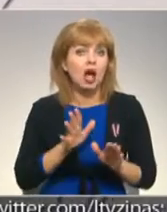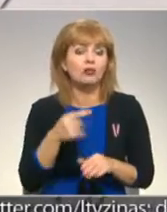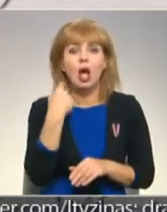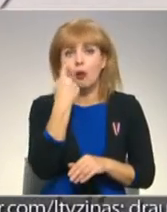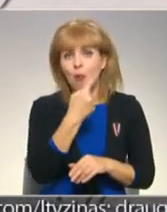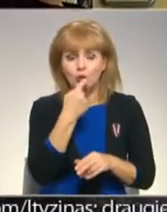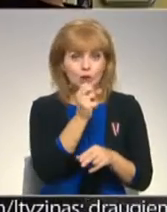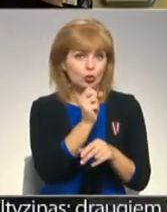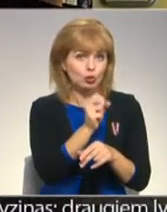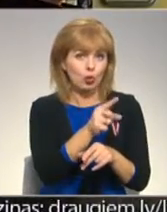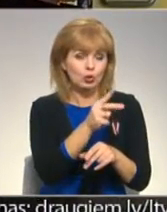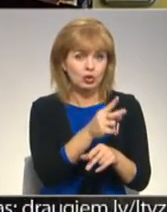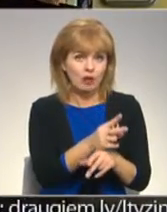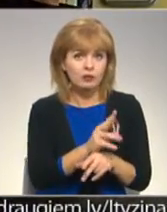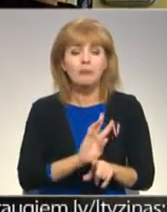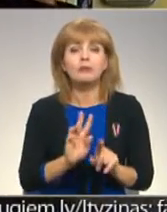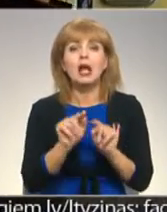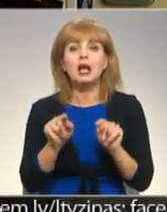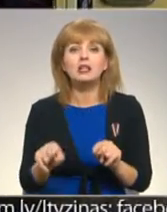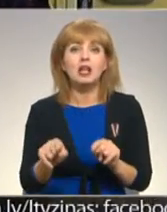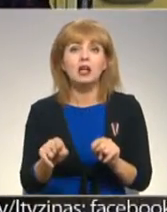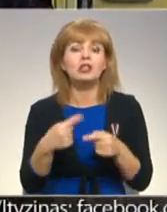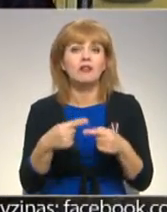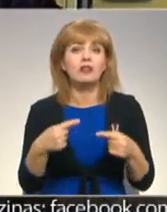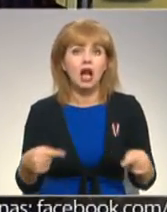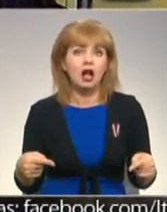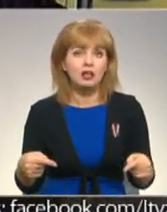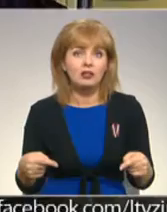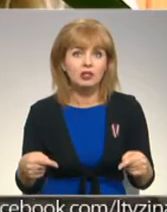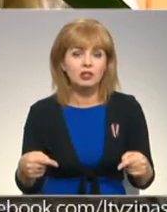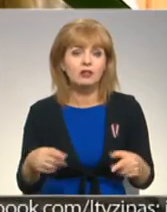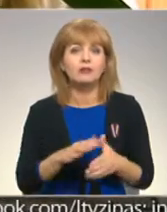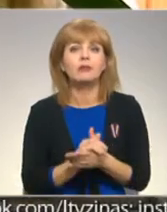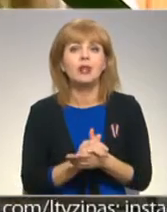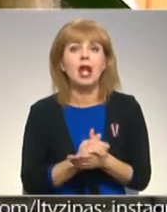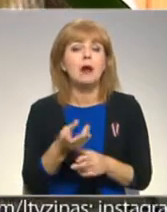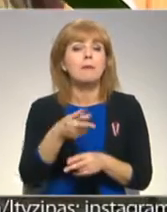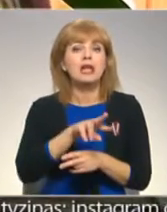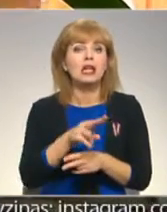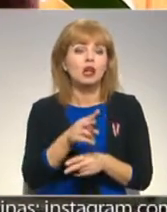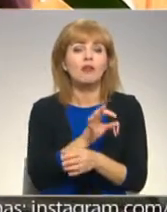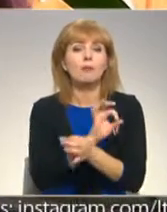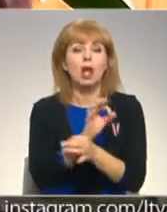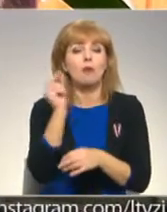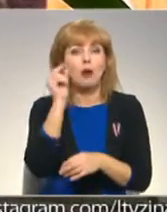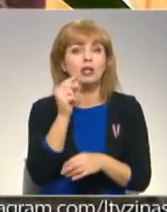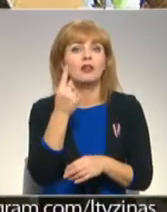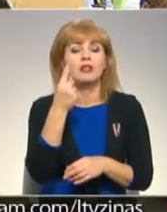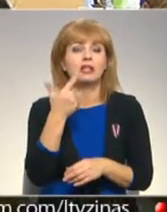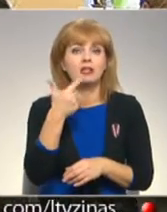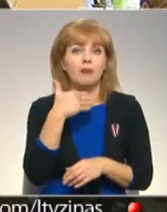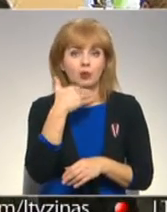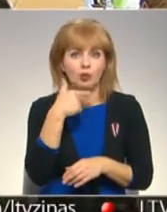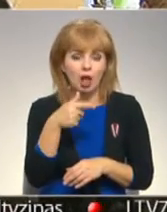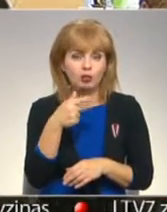mūtiskus uzdevumus. Kas ir tās vielas? From roots to leaves? Bilingvāli bioloģija mācās viena 7. klase